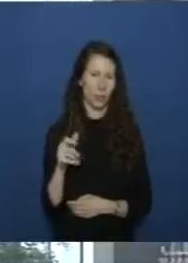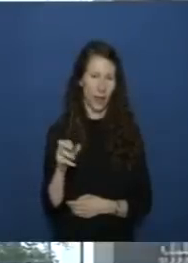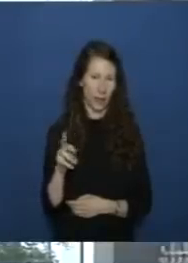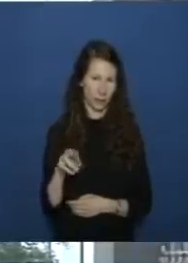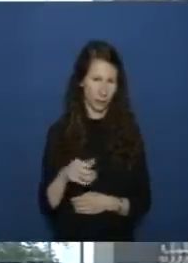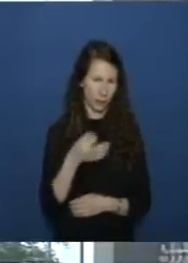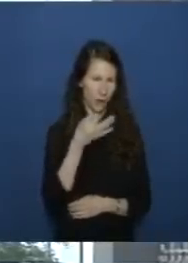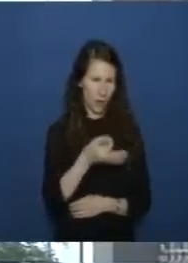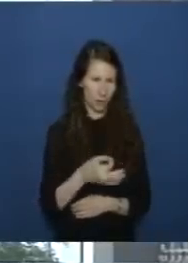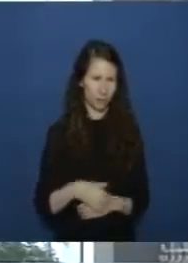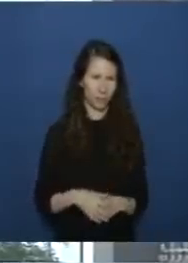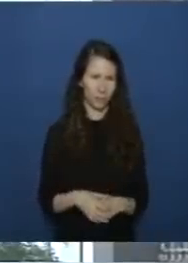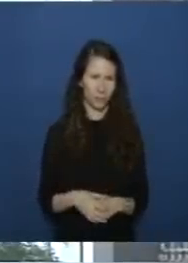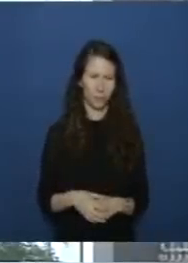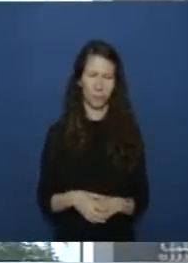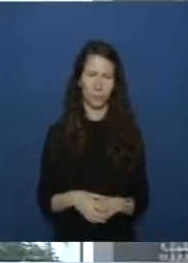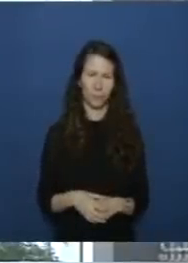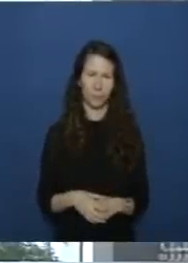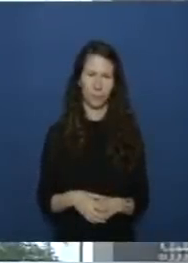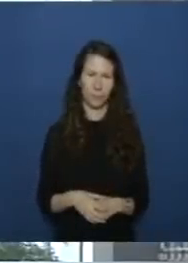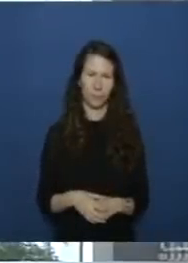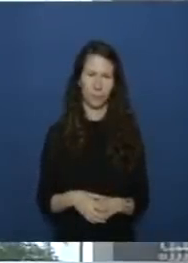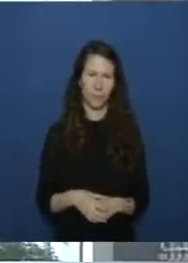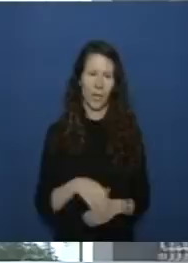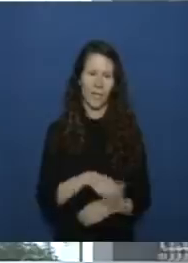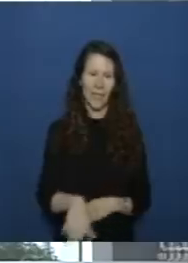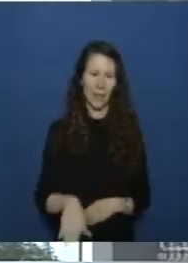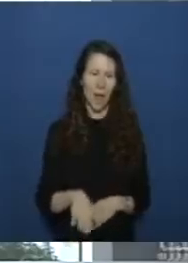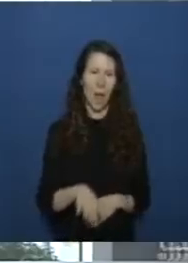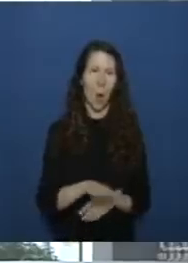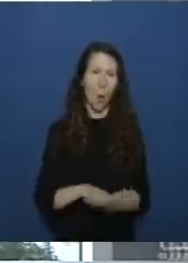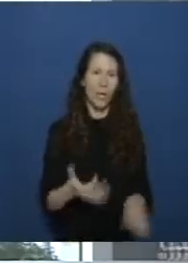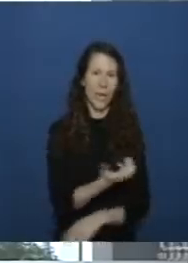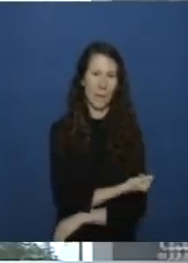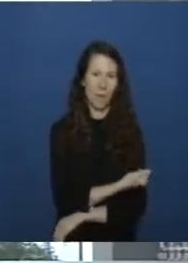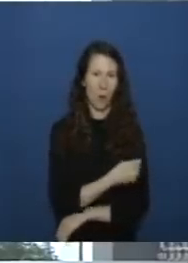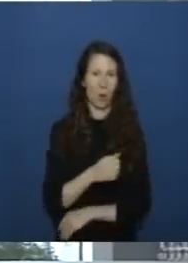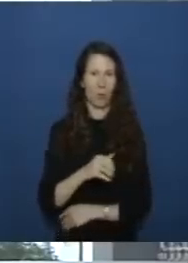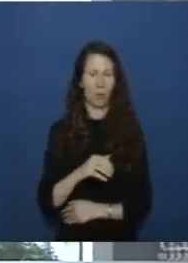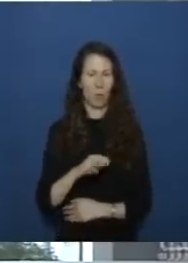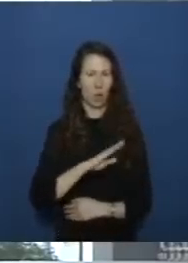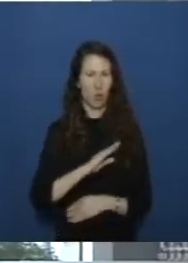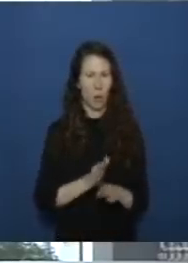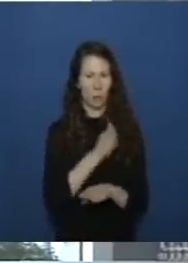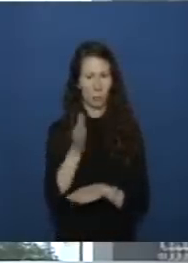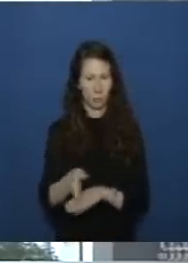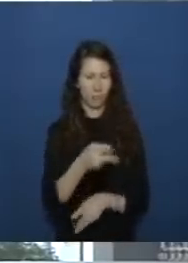besteht nicht besteht für nicht geimpfte kinder beim schulbesuch weiterhin eine testpflicht